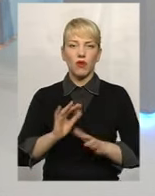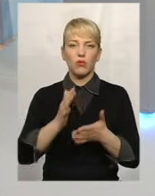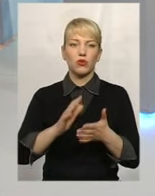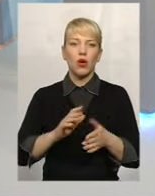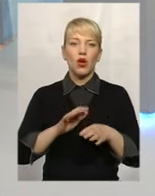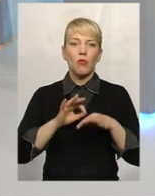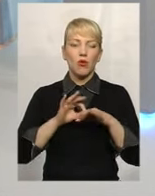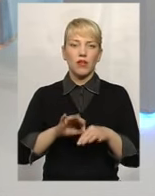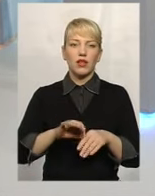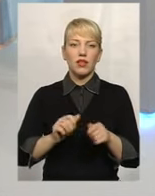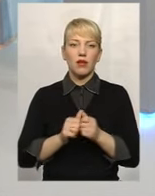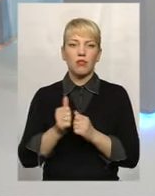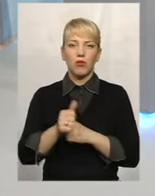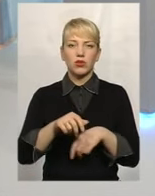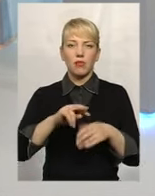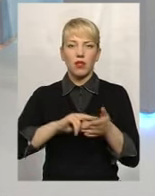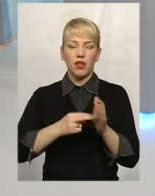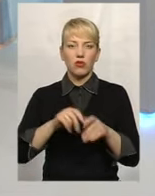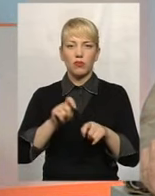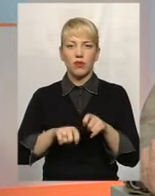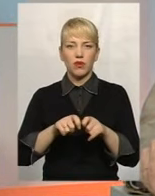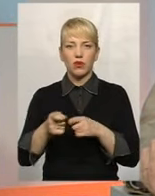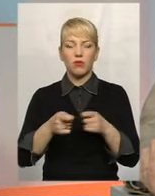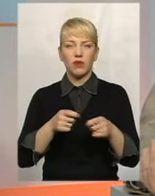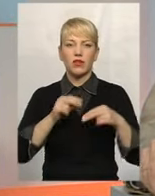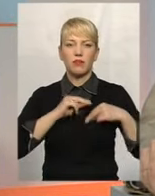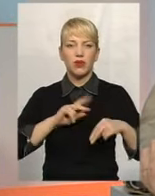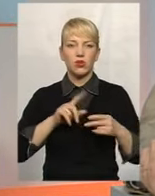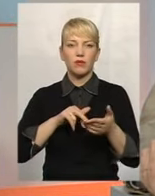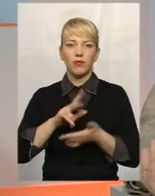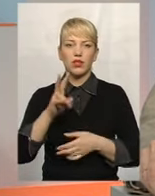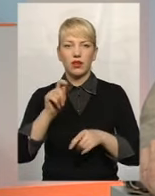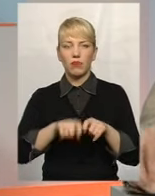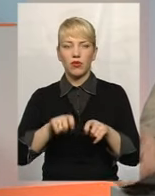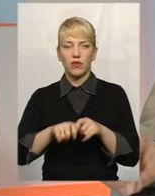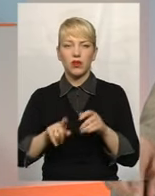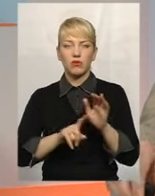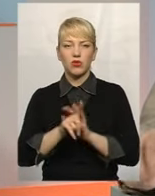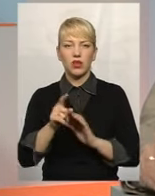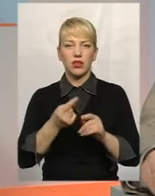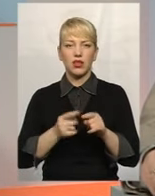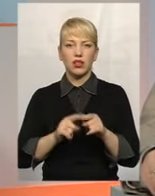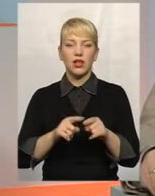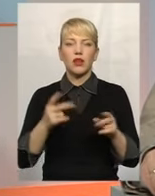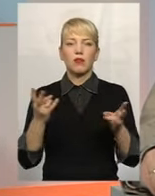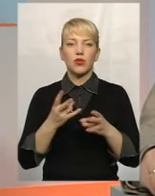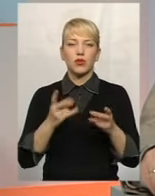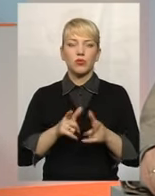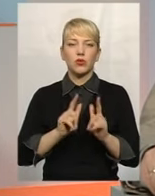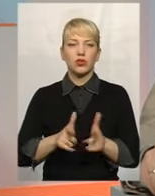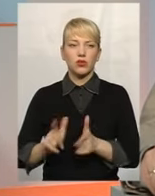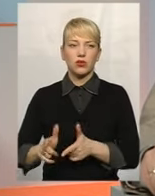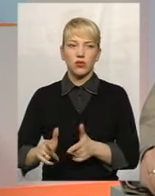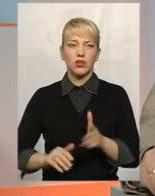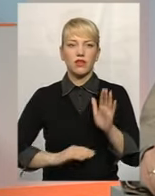перевірки управління Держпраці, для того, щоб вийти на перевірку і розпочати, потребує згоди